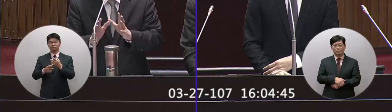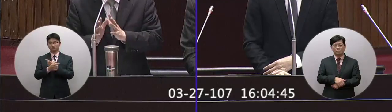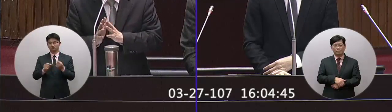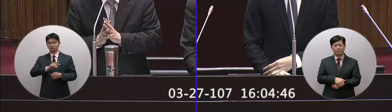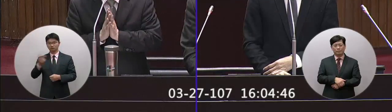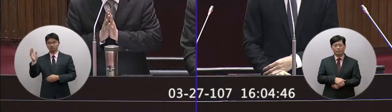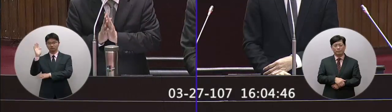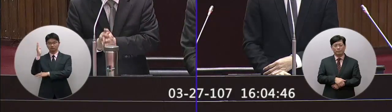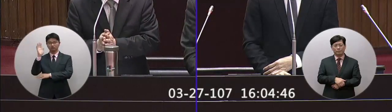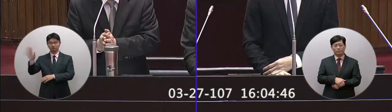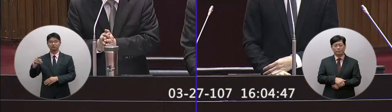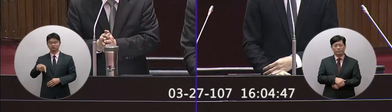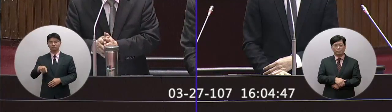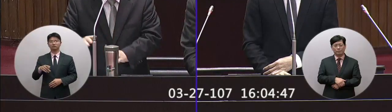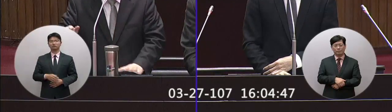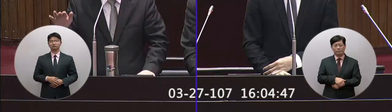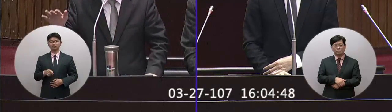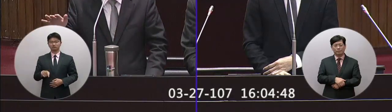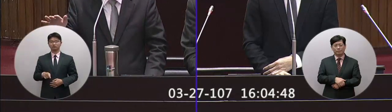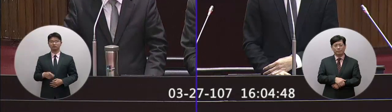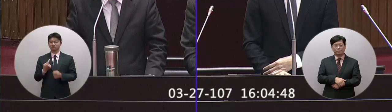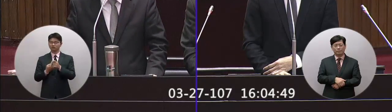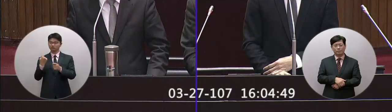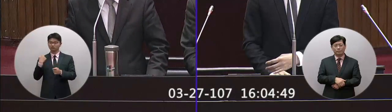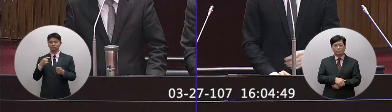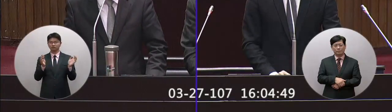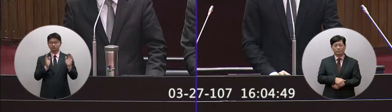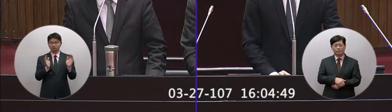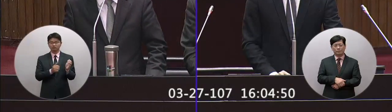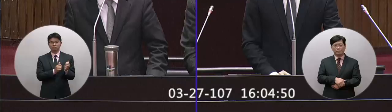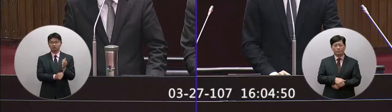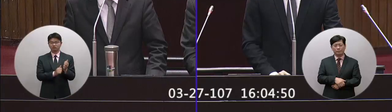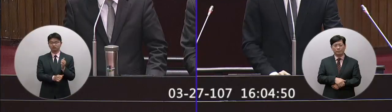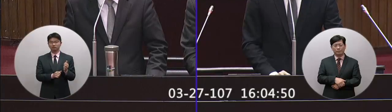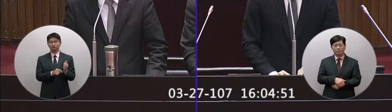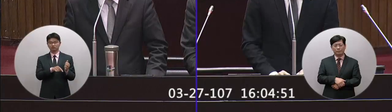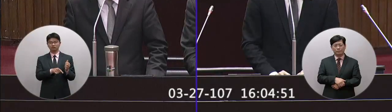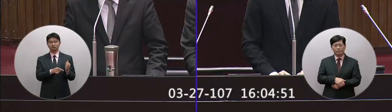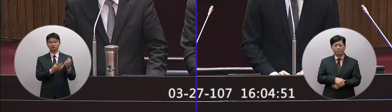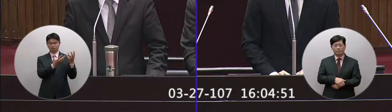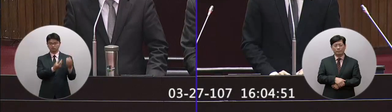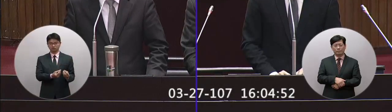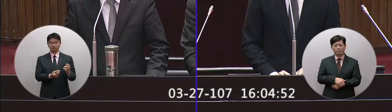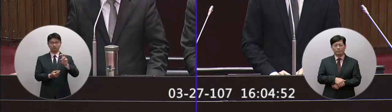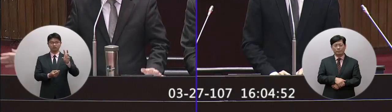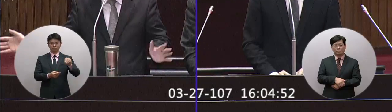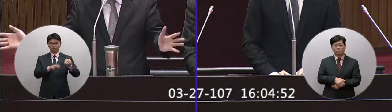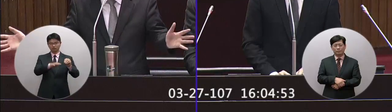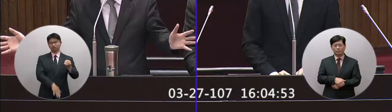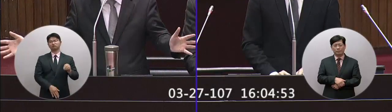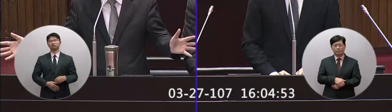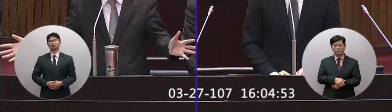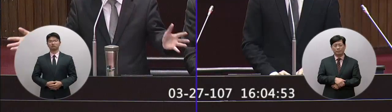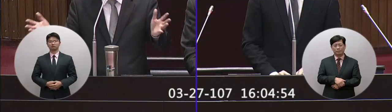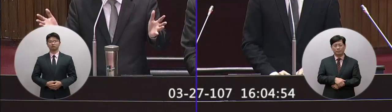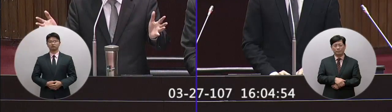一方面就告入了效率因為我們去年我們的孩子一年已經生不到二十萬個了所以為